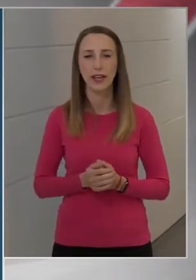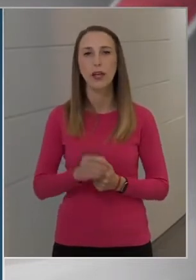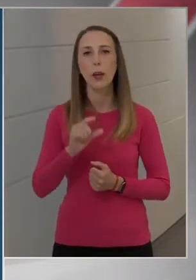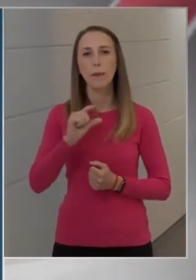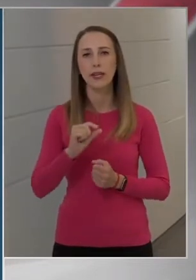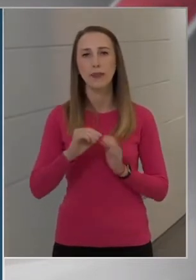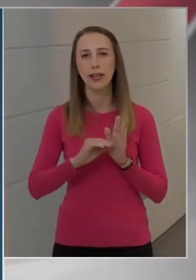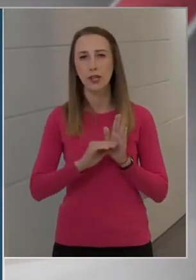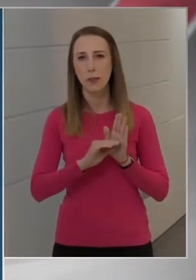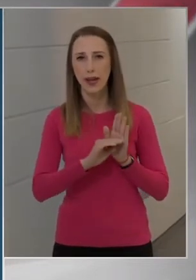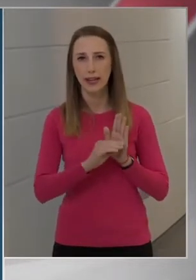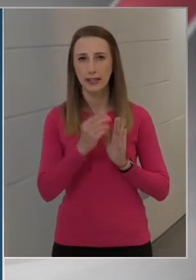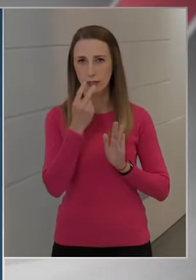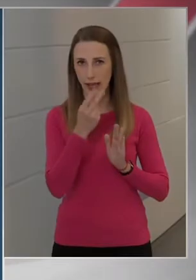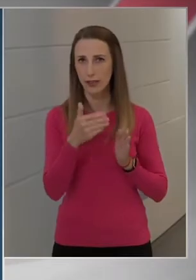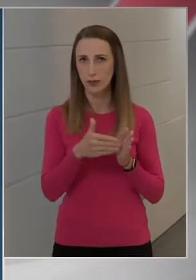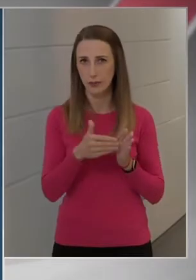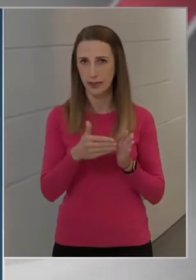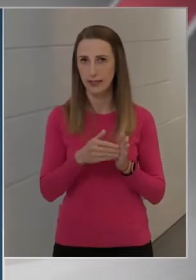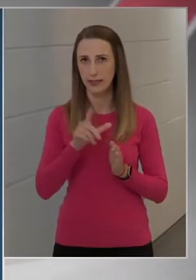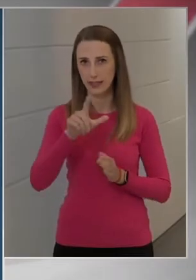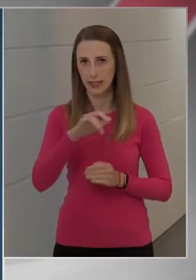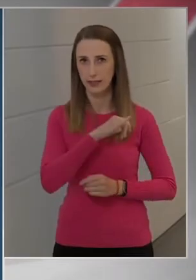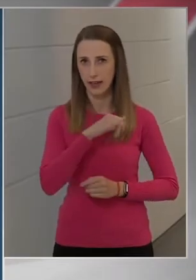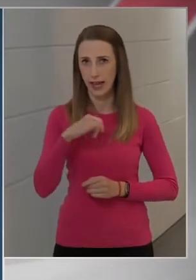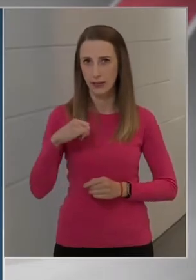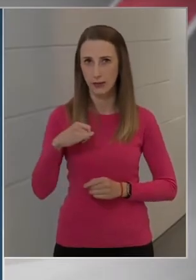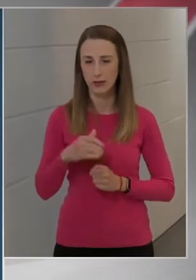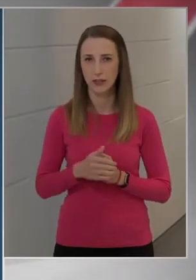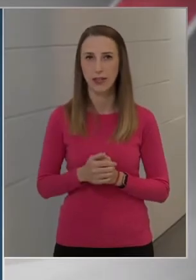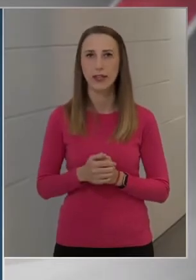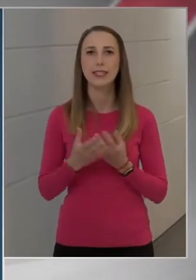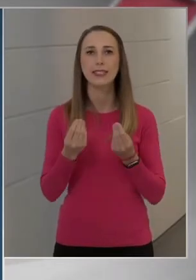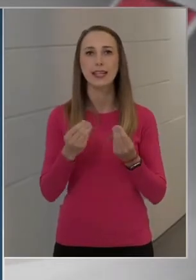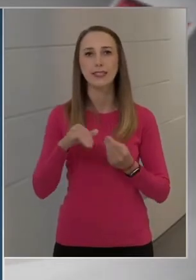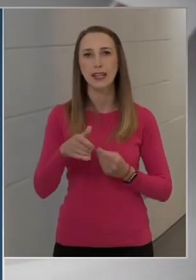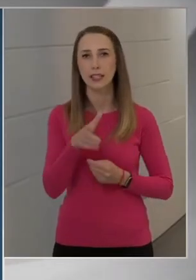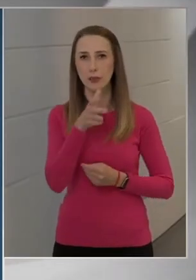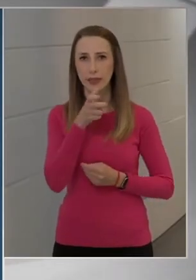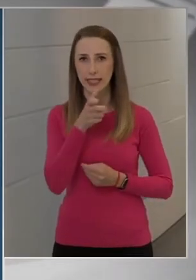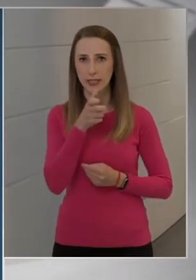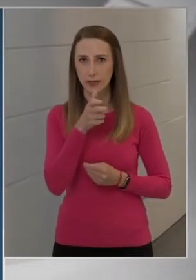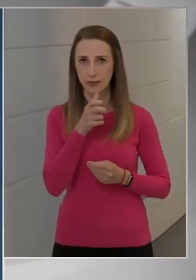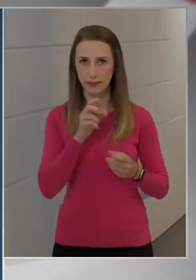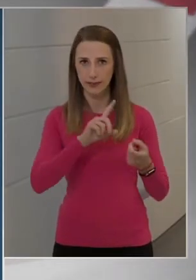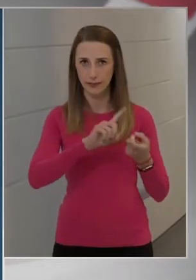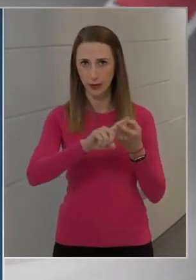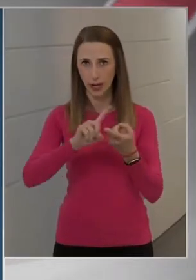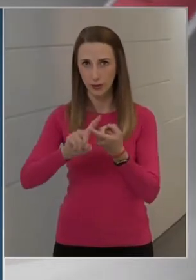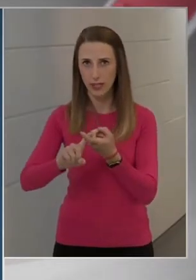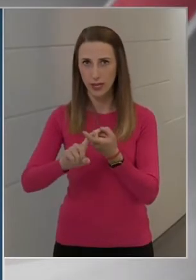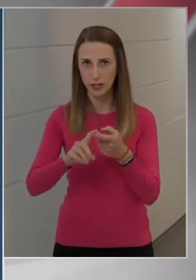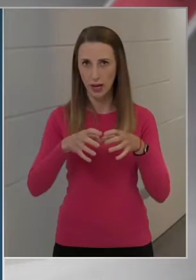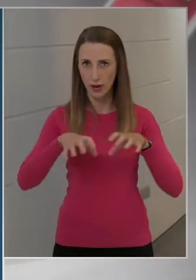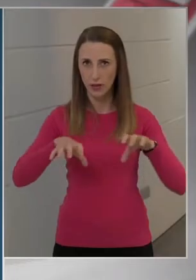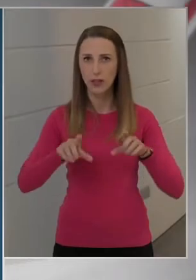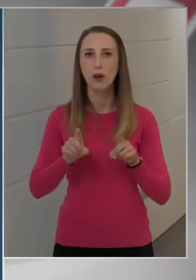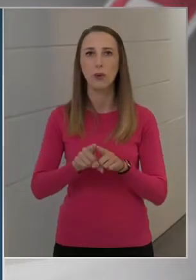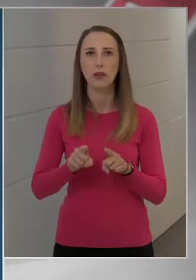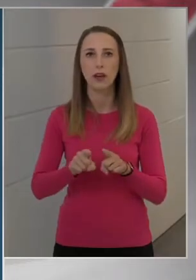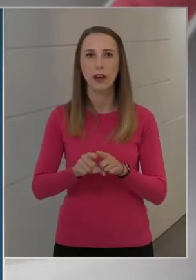emelkedést látunk még két város, Szexárd és Pécs vonatkozásában, ugyanakkor